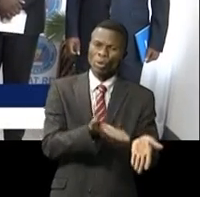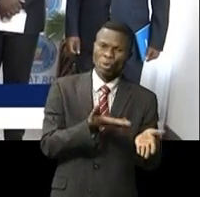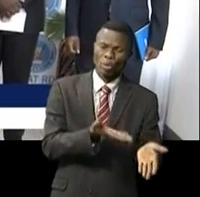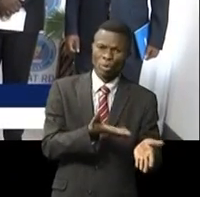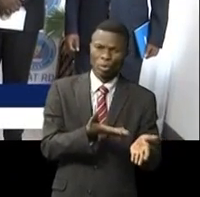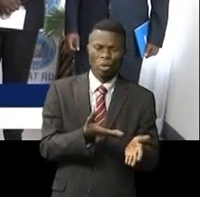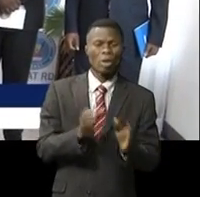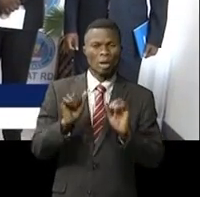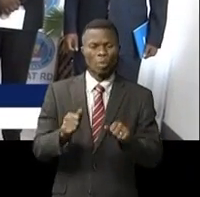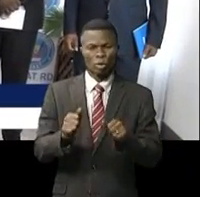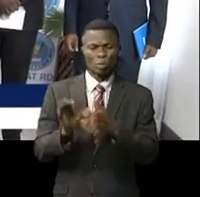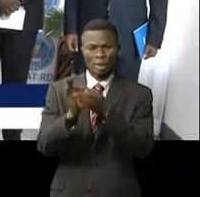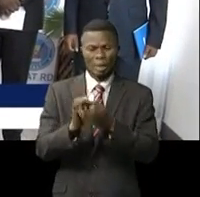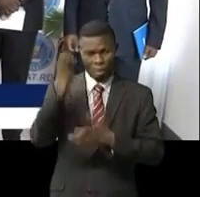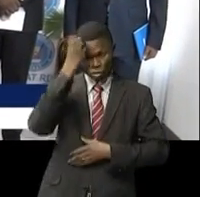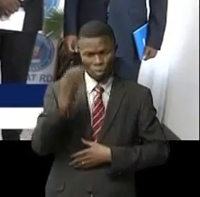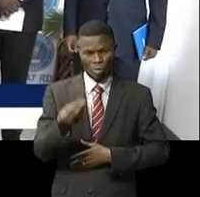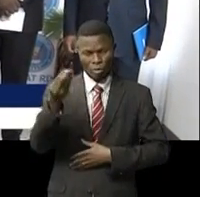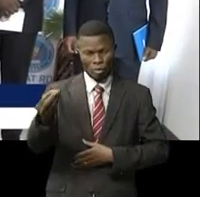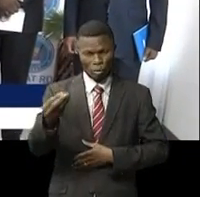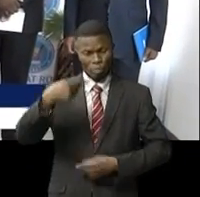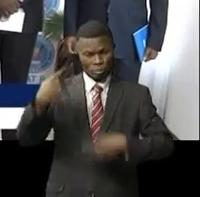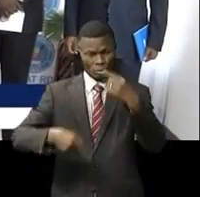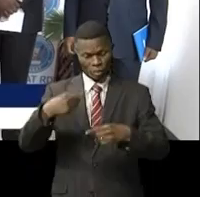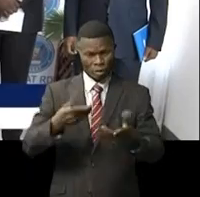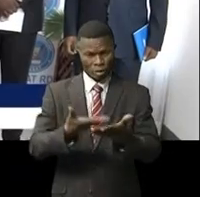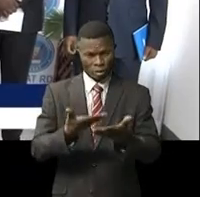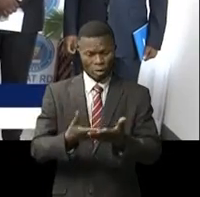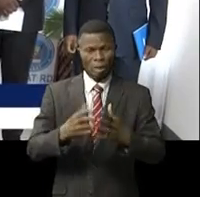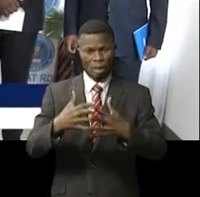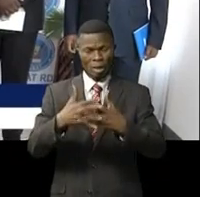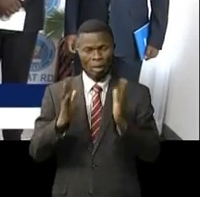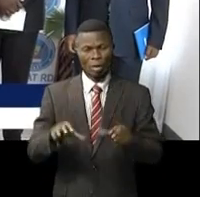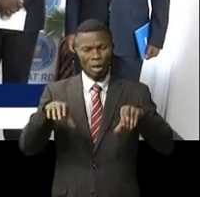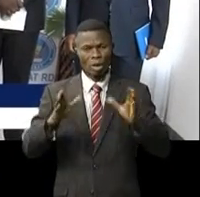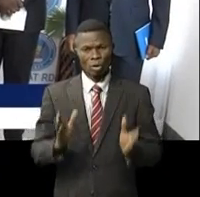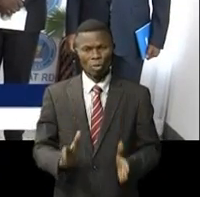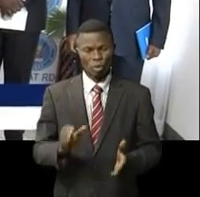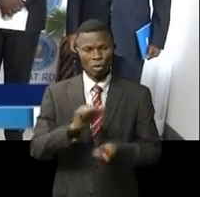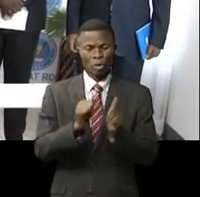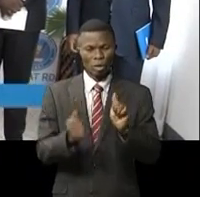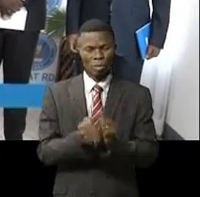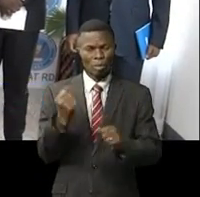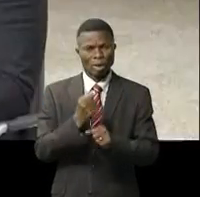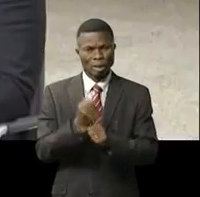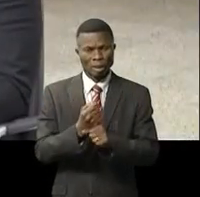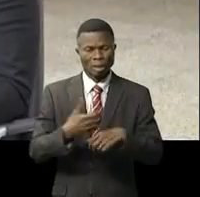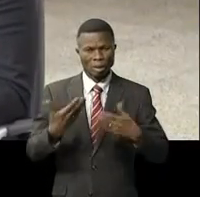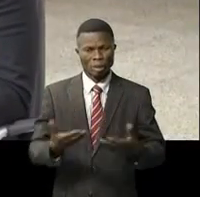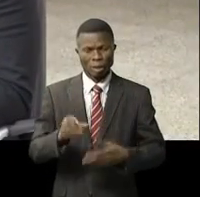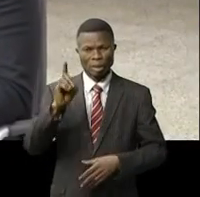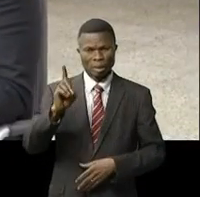nous pourrions apporter, voilà, en discussion, bien sûr, avec nos partenaires congolais, sur le processus qu'on appelle